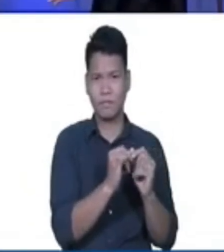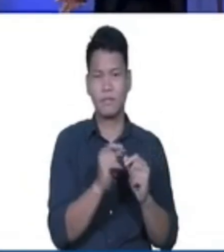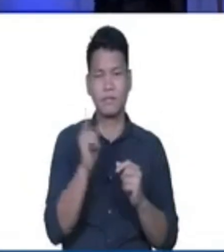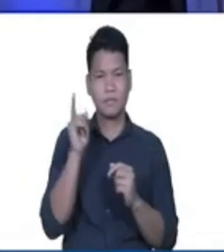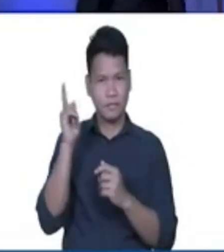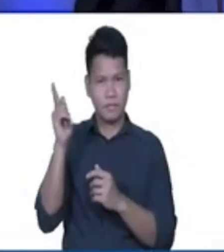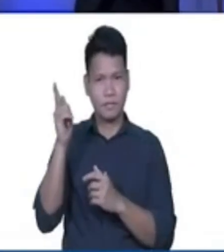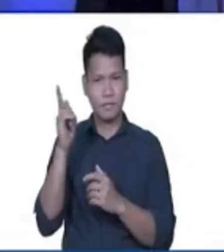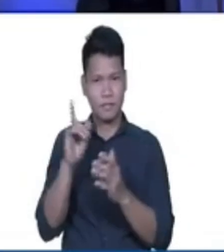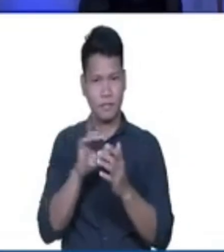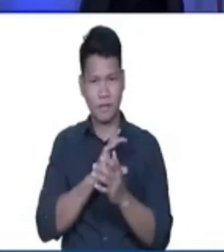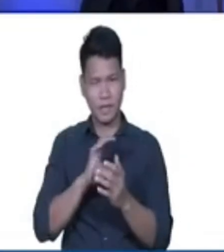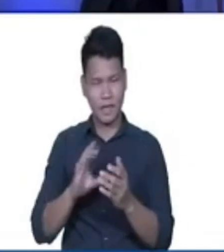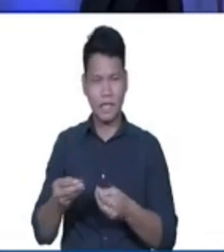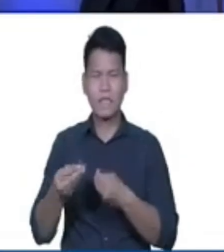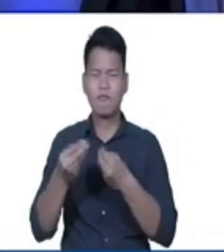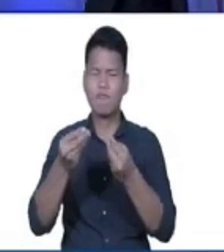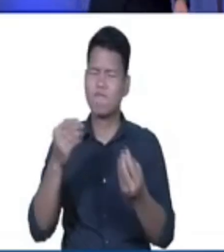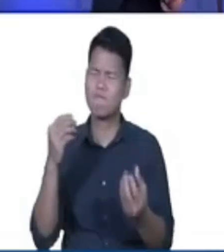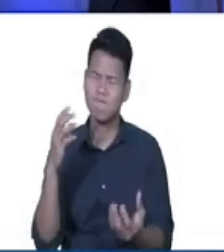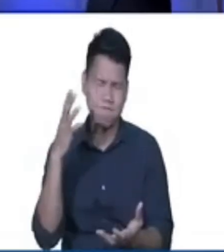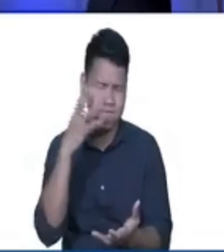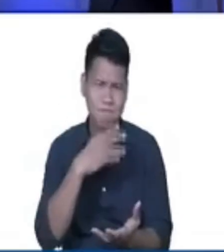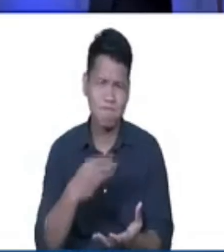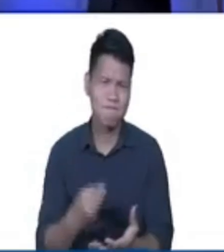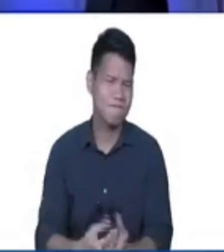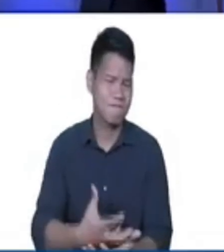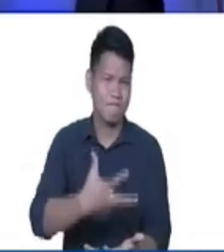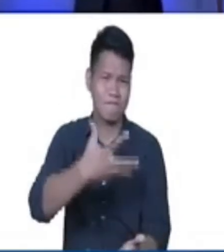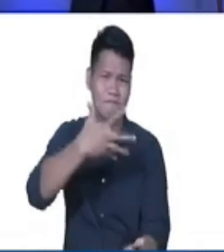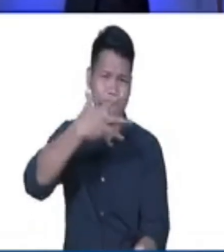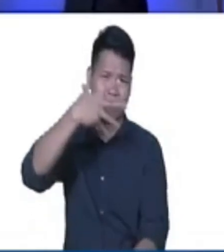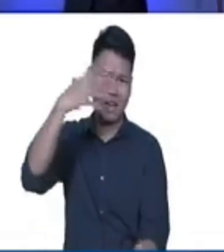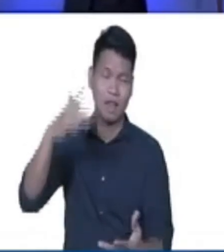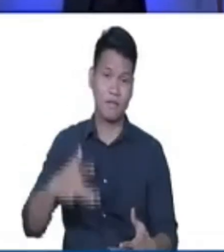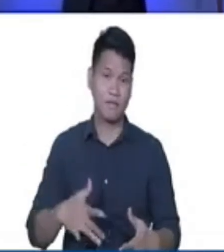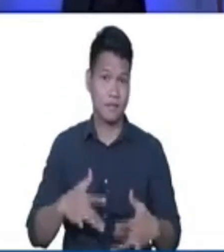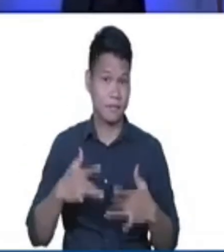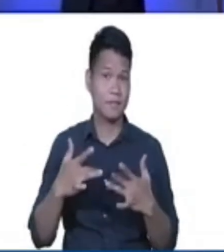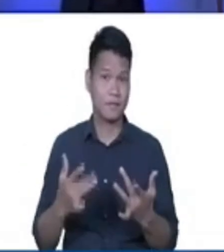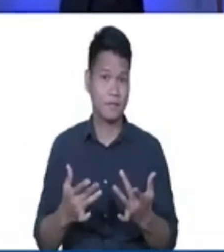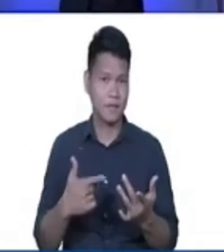life abundant and I would like to encourage you to choose life